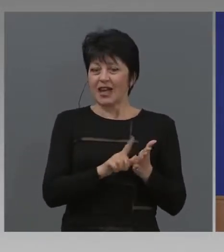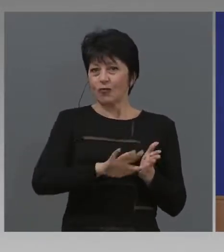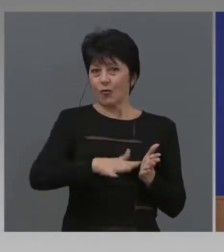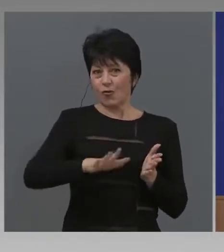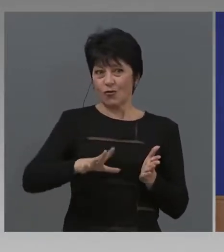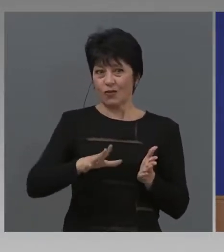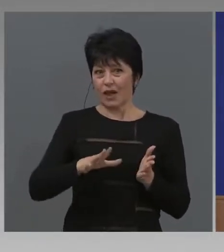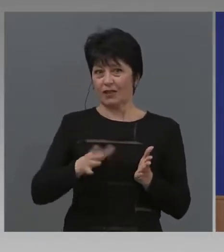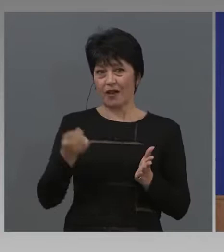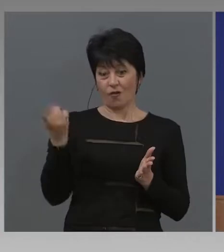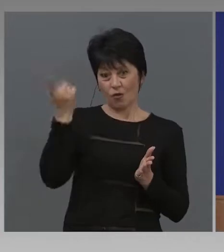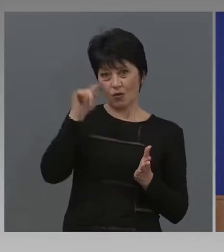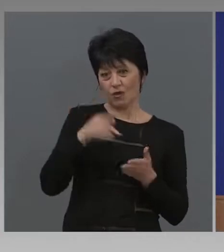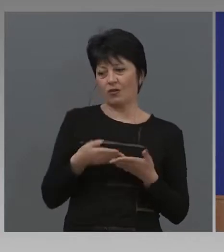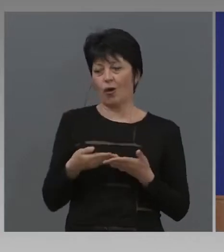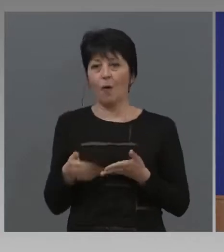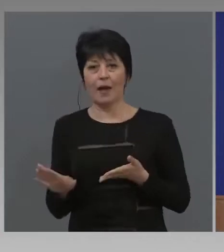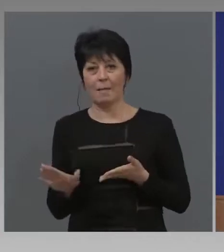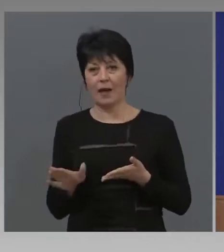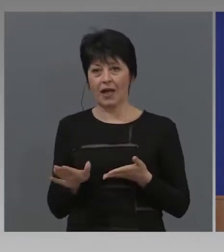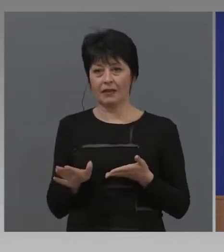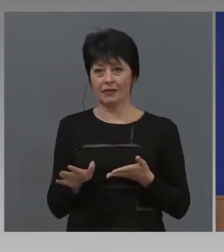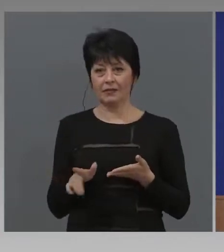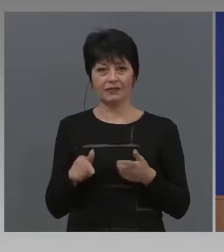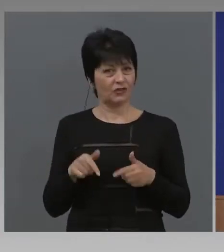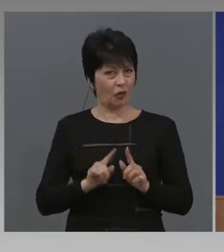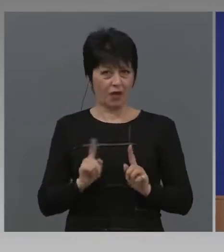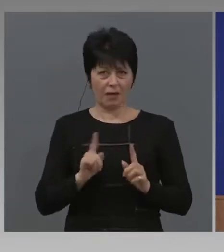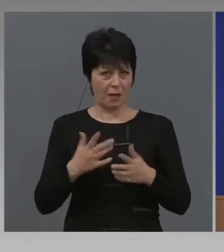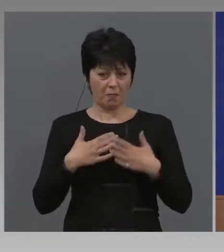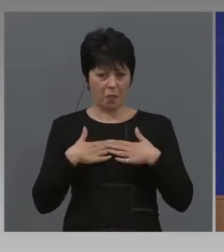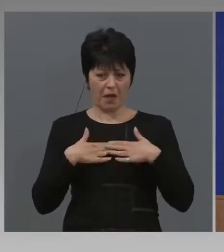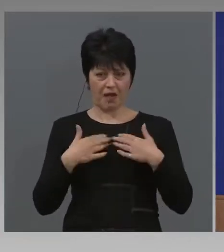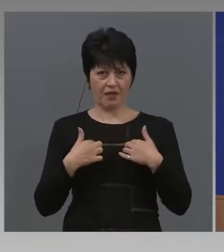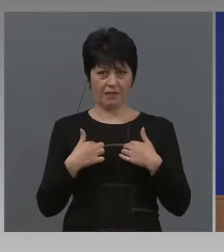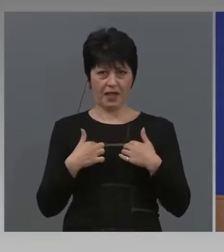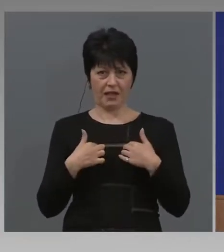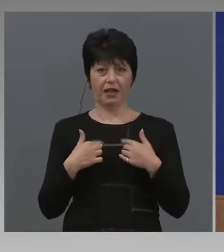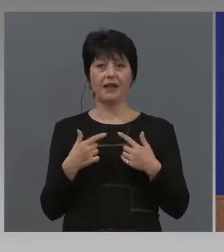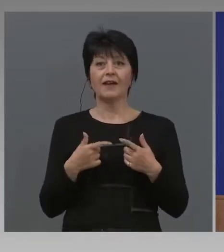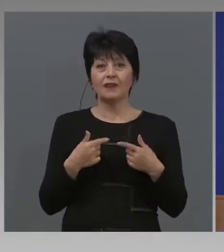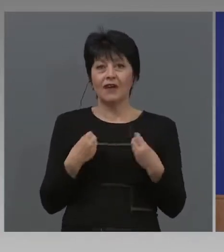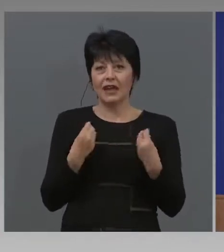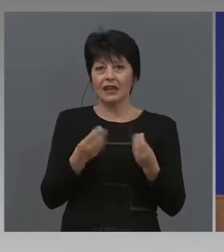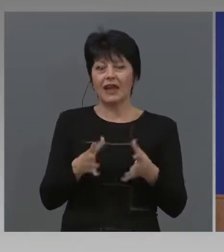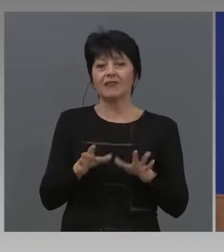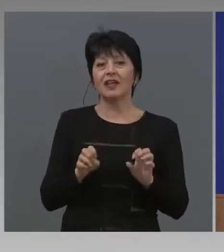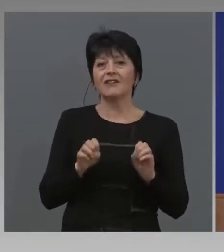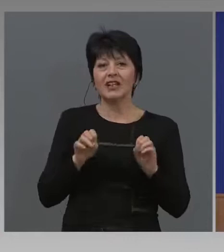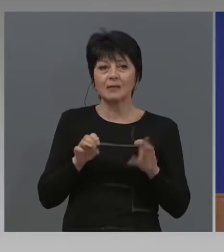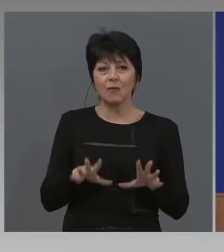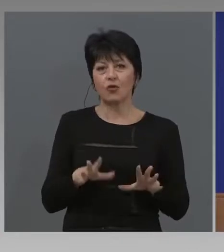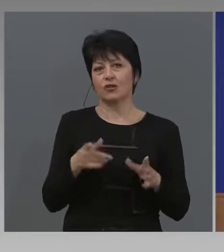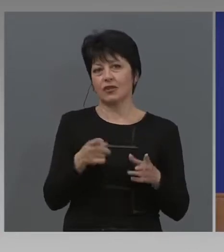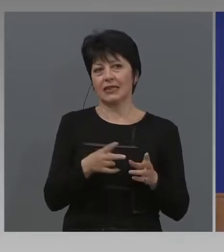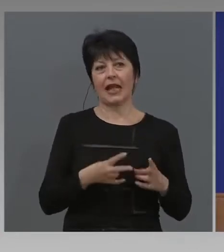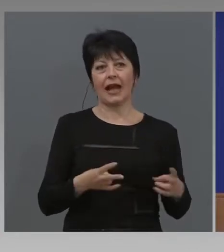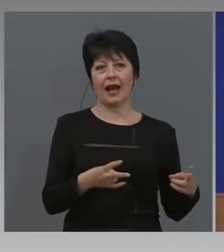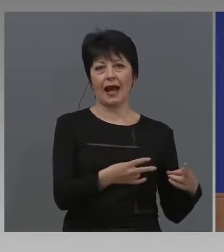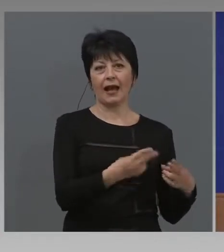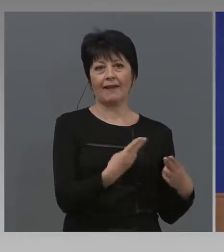начин не ми помага за нищо. Това възможности просто за карантината.